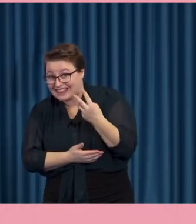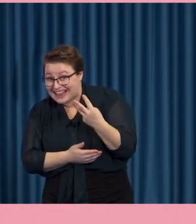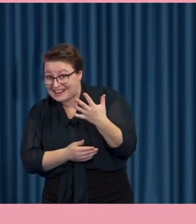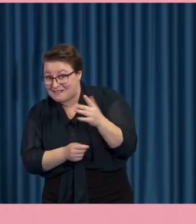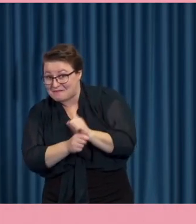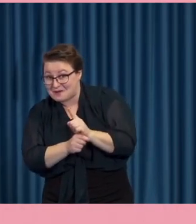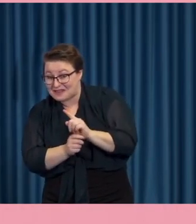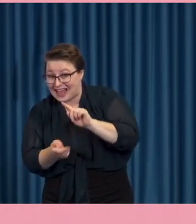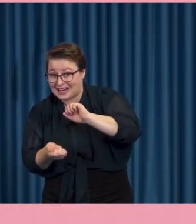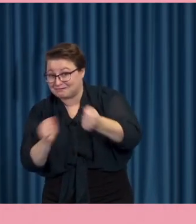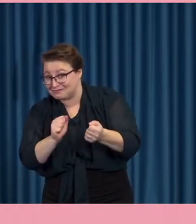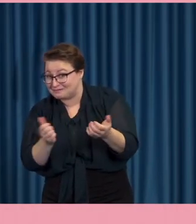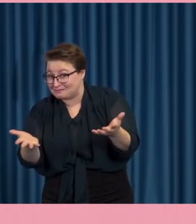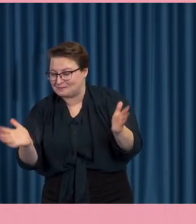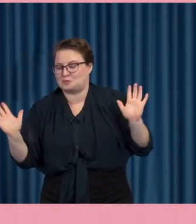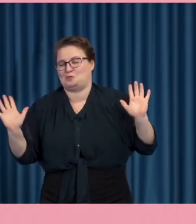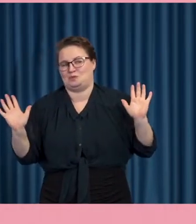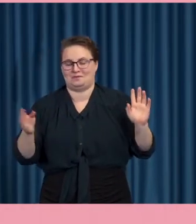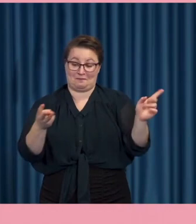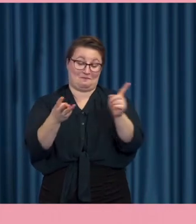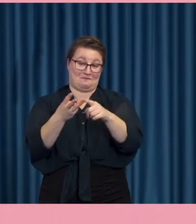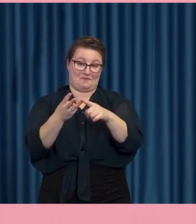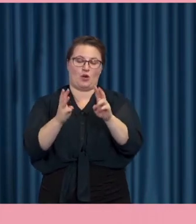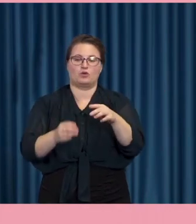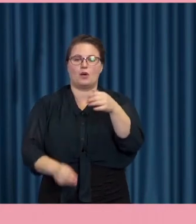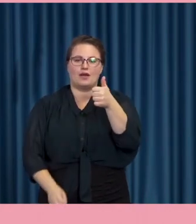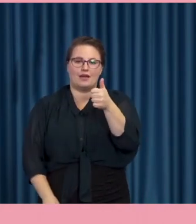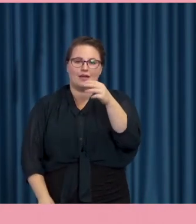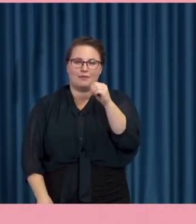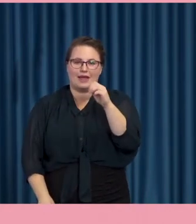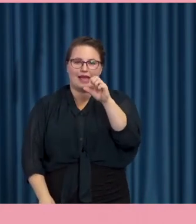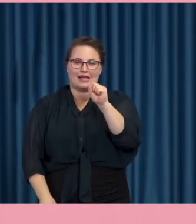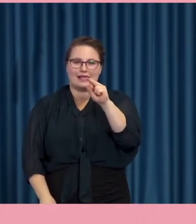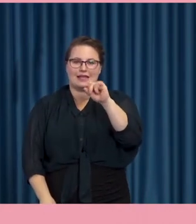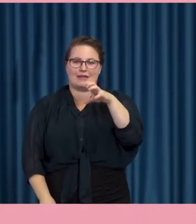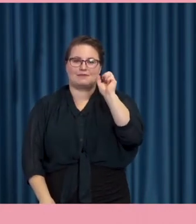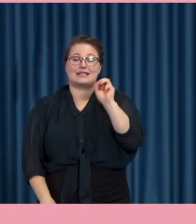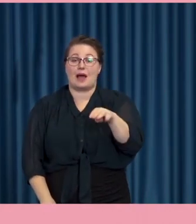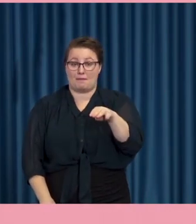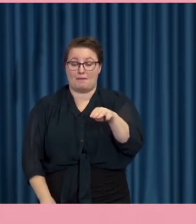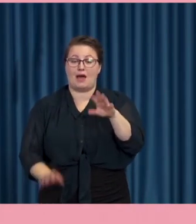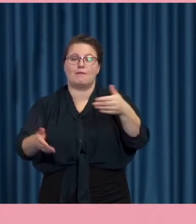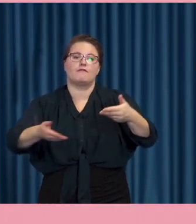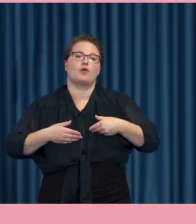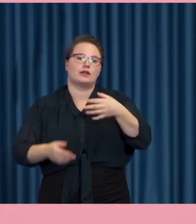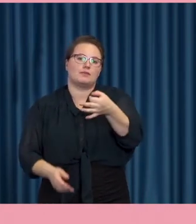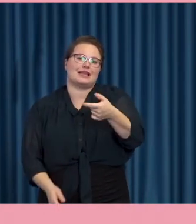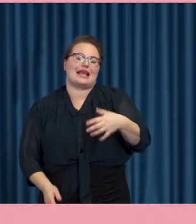nummer tre som jag vill berätta det är att Begripsam har fått finansiering från Post och Telestyrelsen för att skapa ett